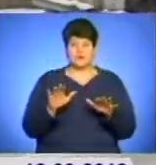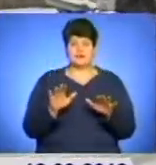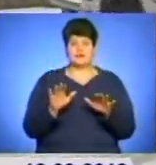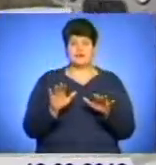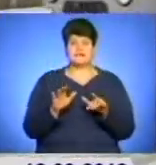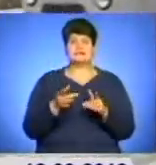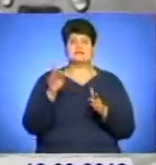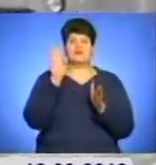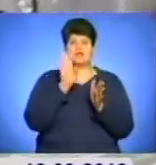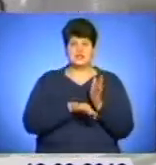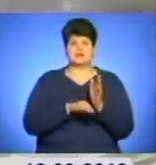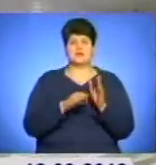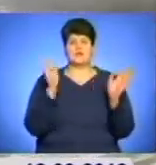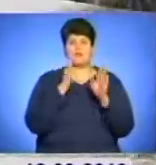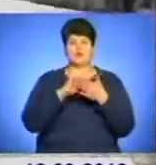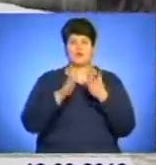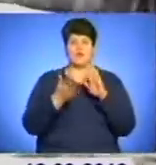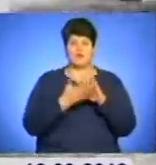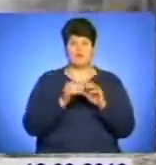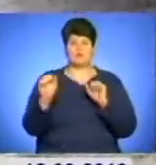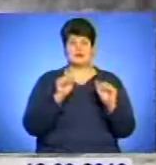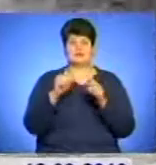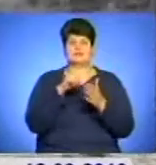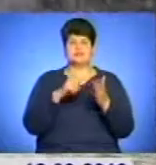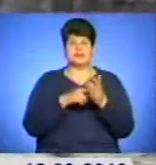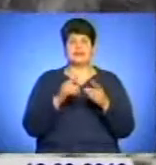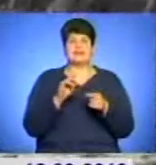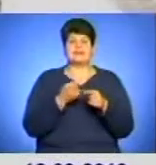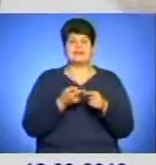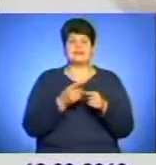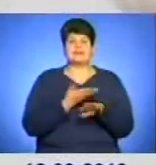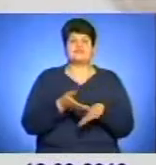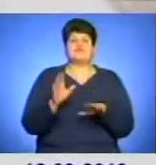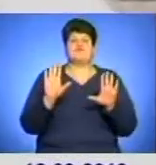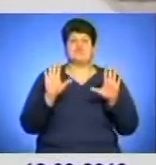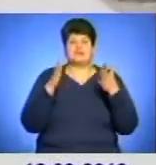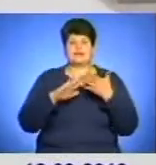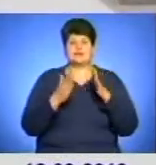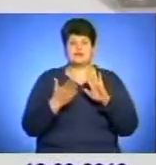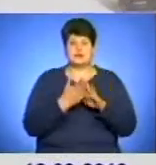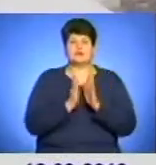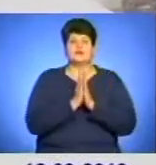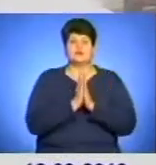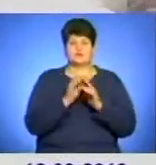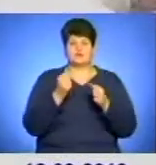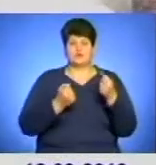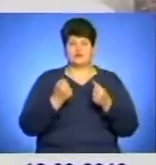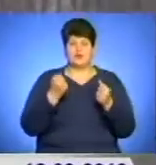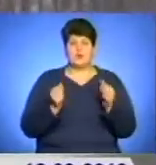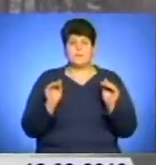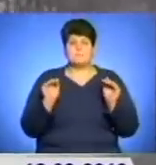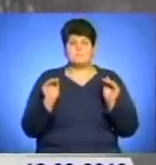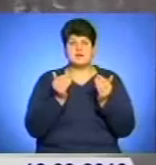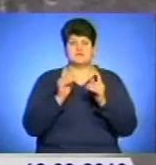зв'язку з погіршенням погодніх умов Управління з питань надзвичайних ситуацій Тернопільської обласної державної адміністрації закликає водіїв обмежити виїзд